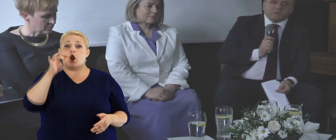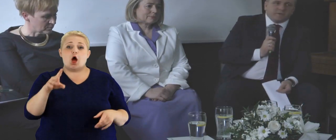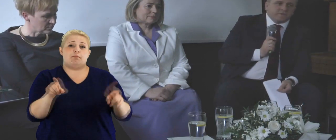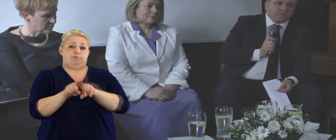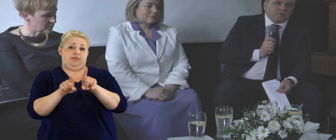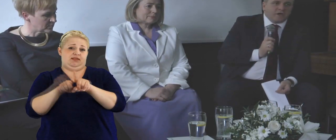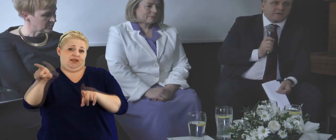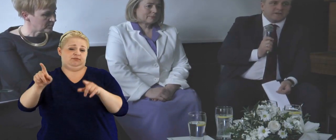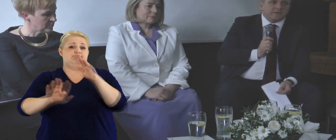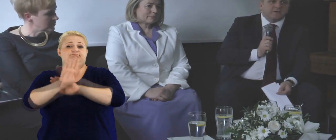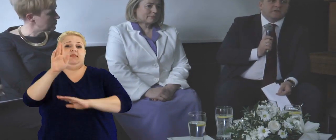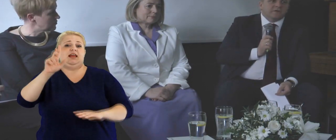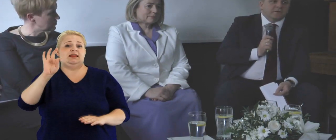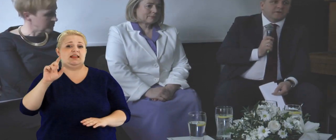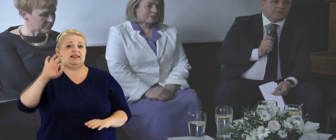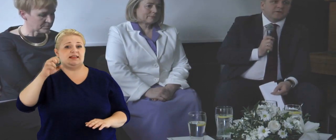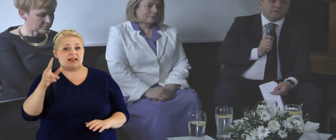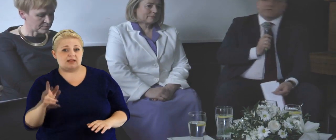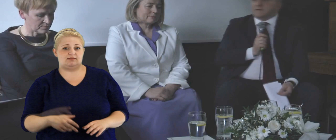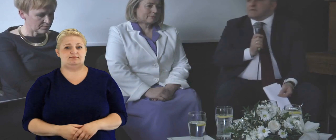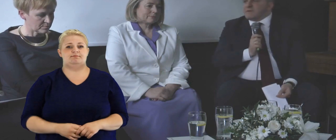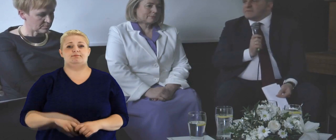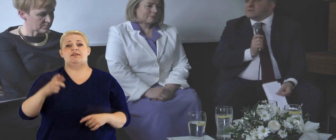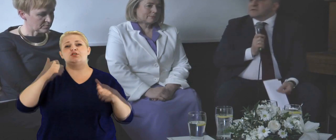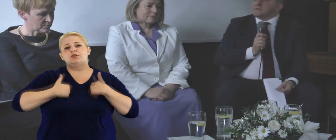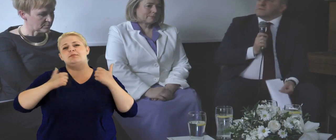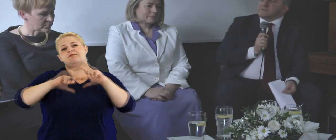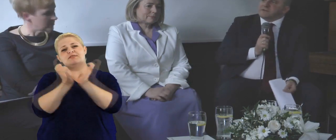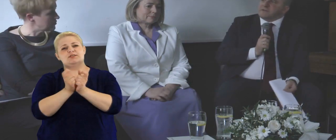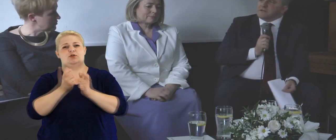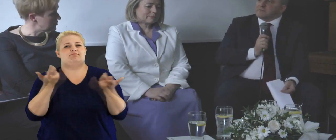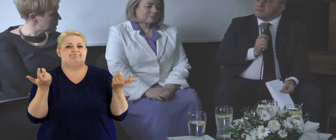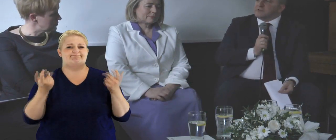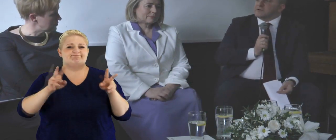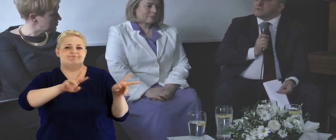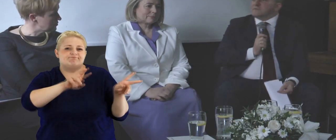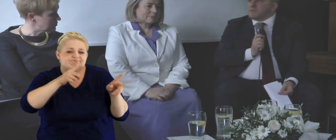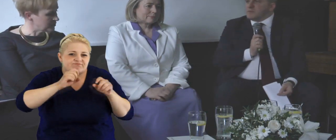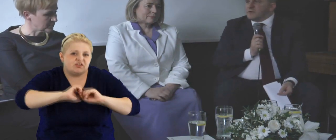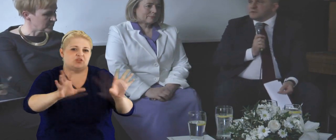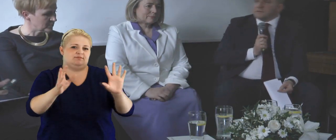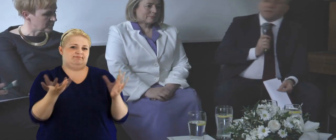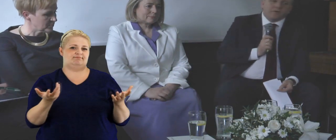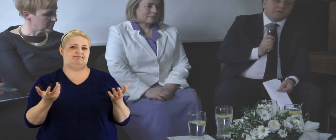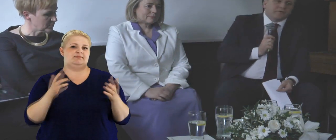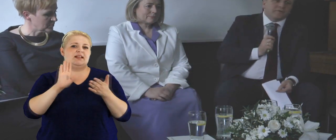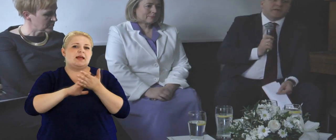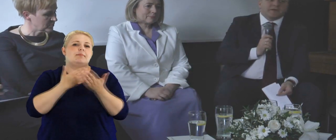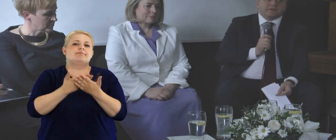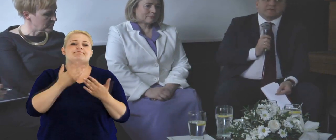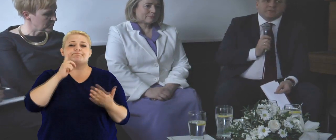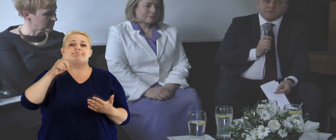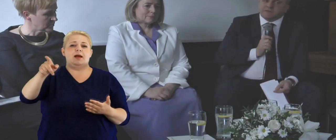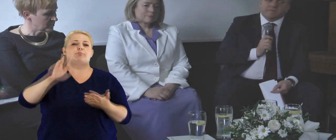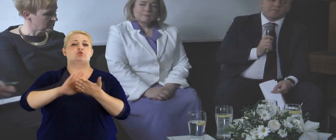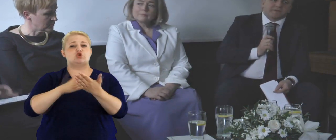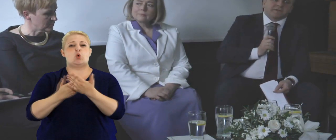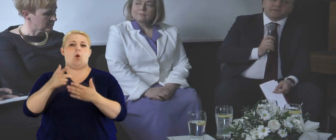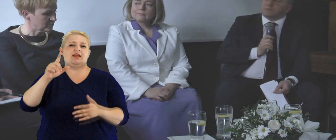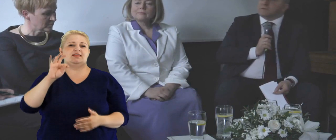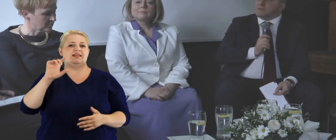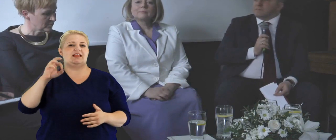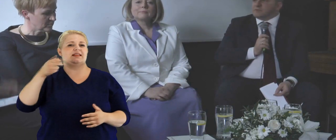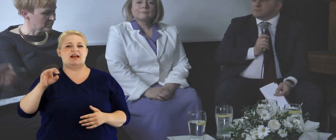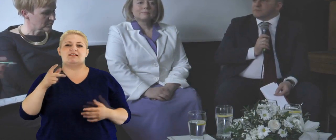przetłumaczyć państwu na góralski, który tak naprawdę nie jest żadnym think tankiem, tylko jest firmą PR-owską, wynajętą przez, nie wiem,